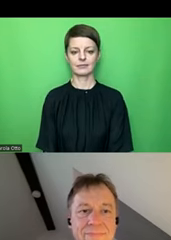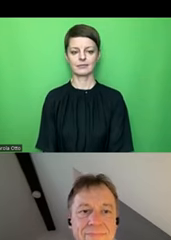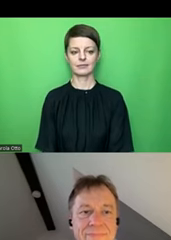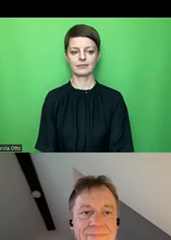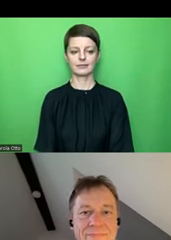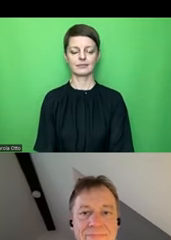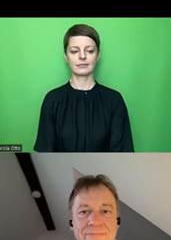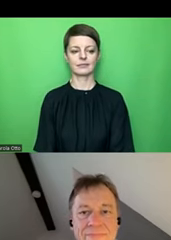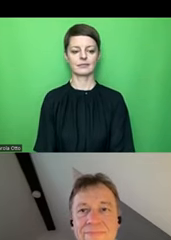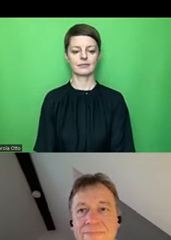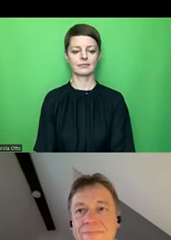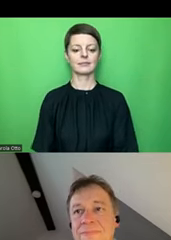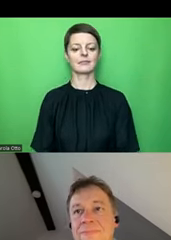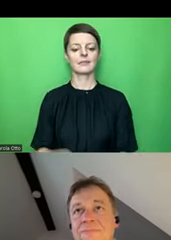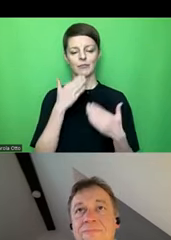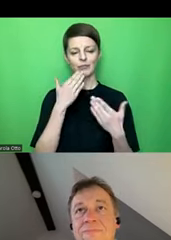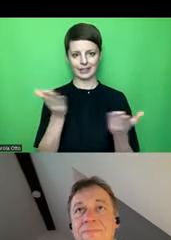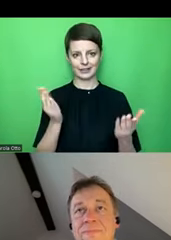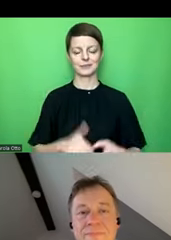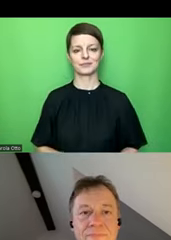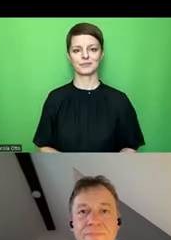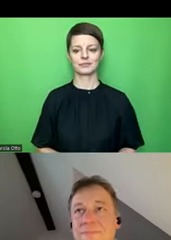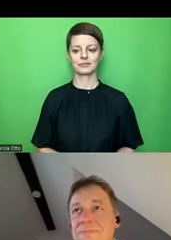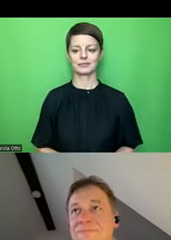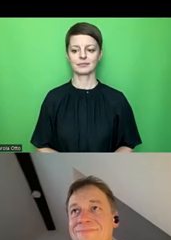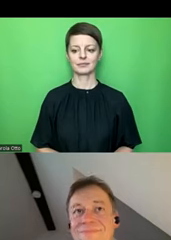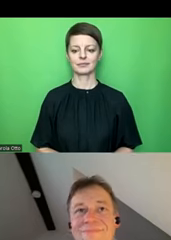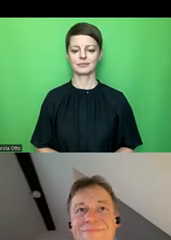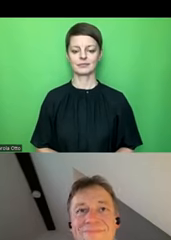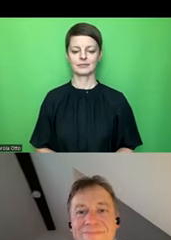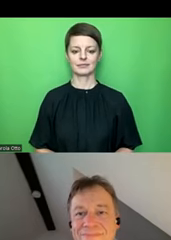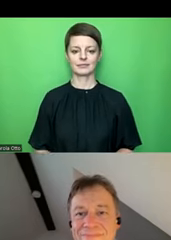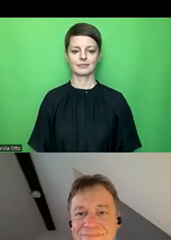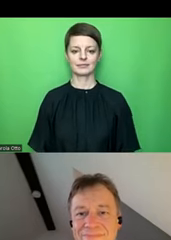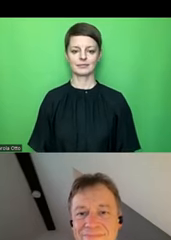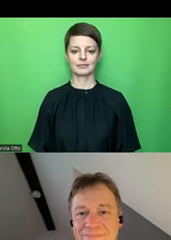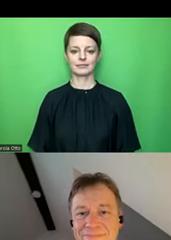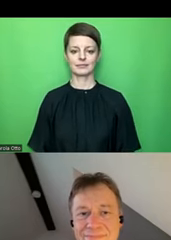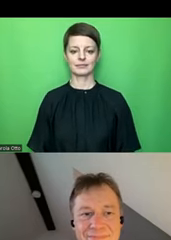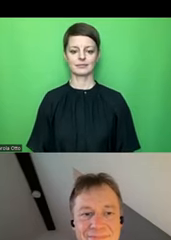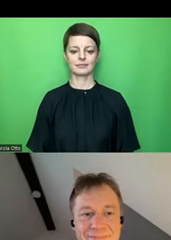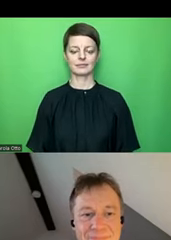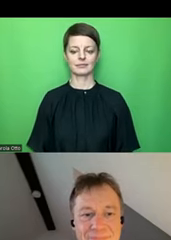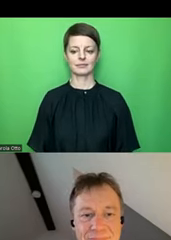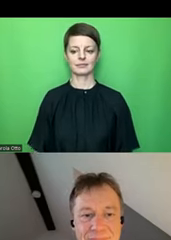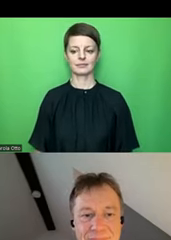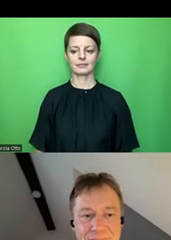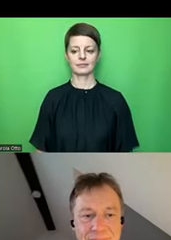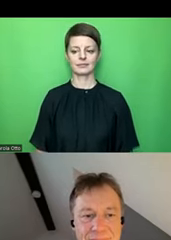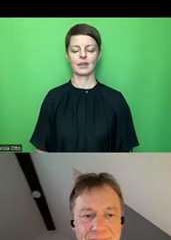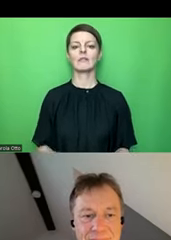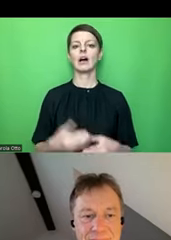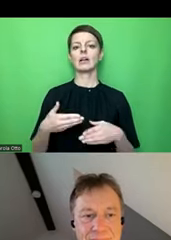Gut, vielen da bin ich wieder. Wir hatten zwischendurch zwei, drei